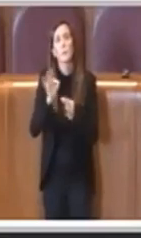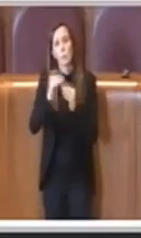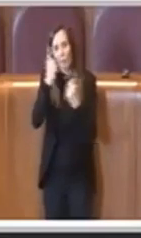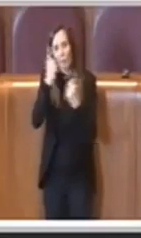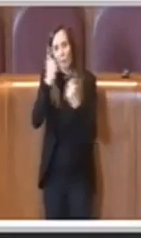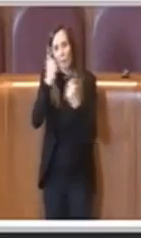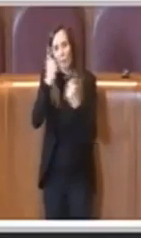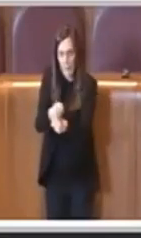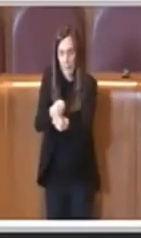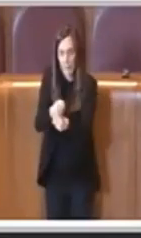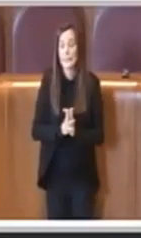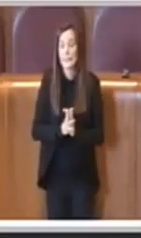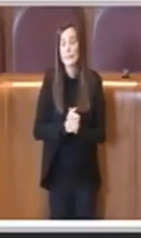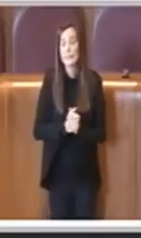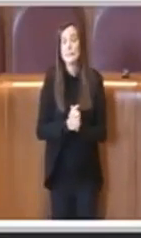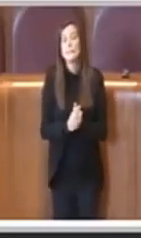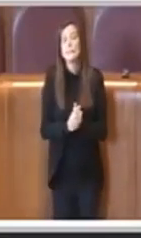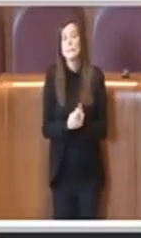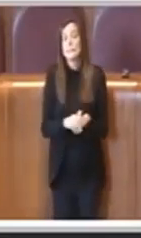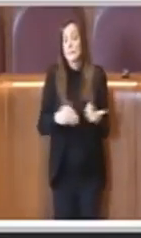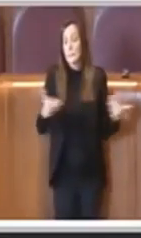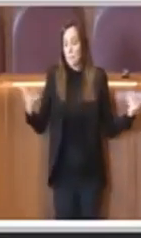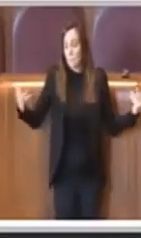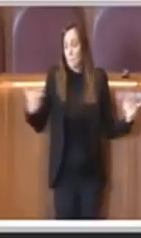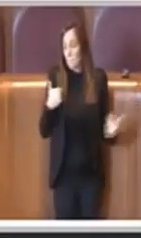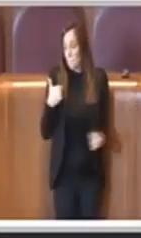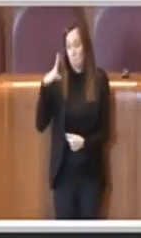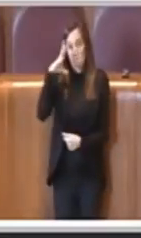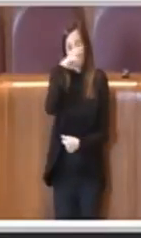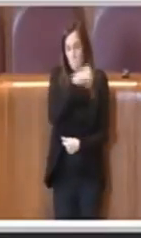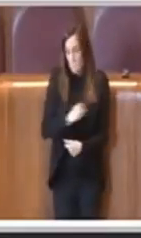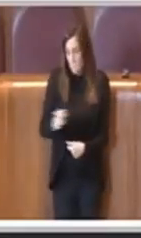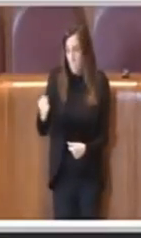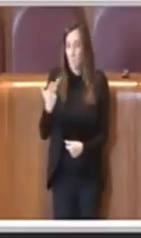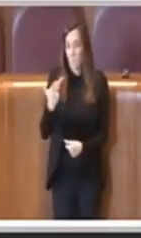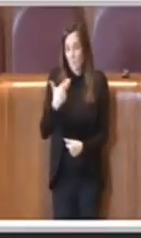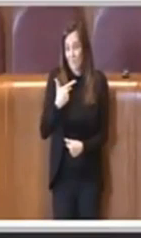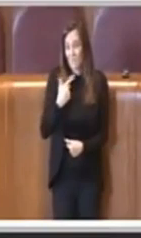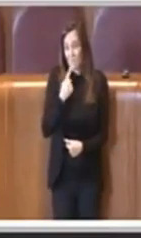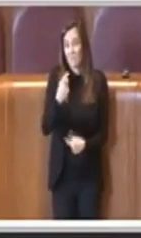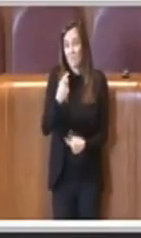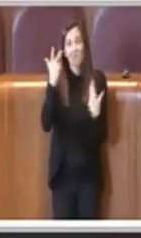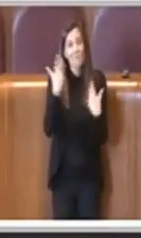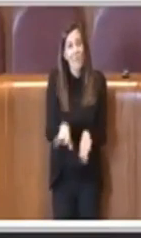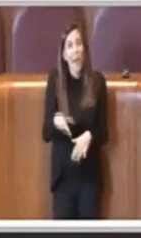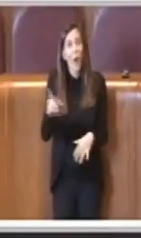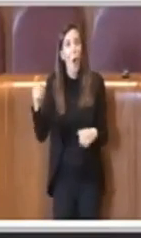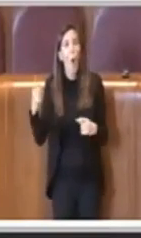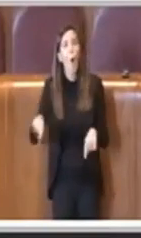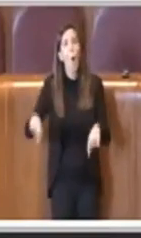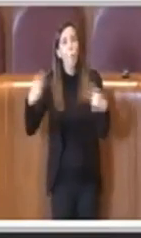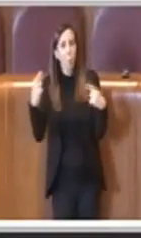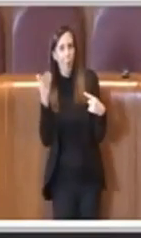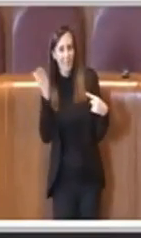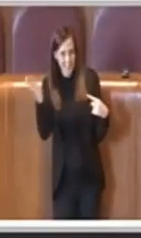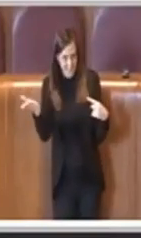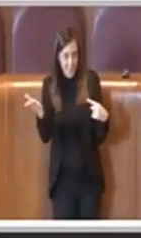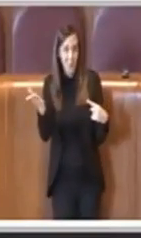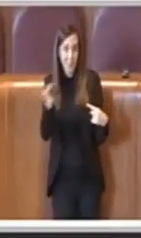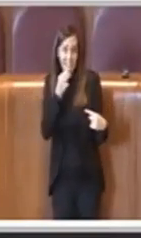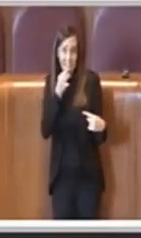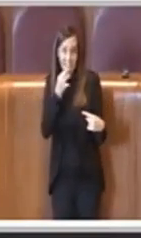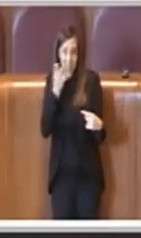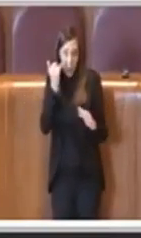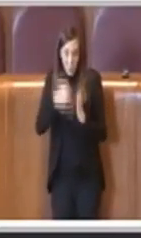E comprendo quanto detto da parte delle opposizioni rispetto al fatto che alcuni provvedimenti poi arrivati all'ultimo momento